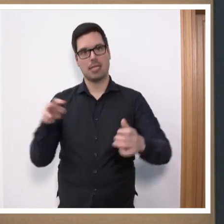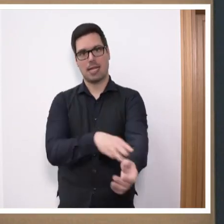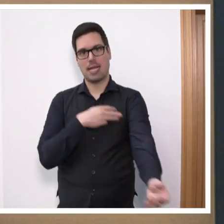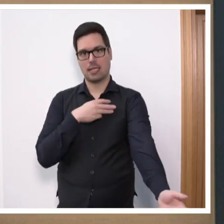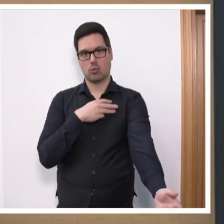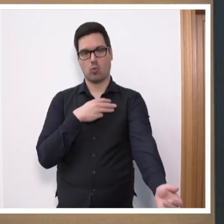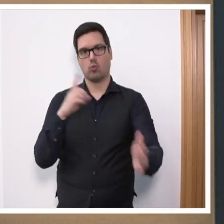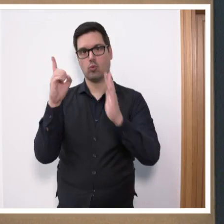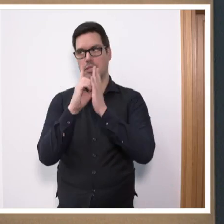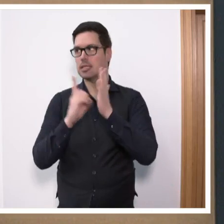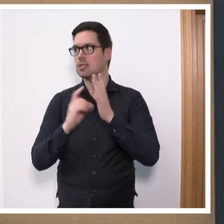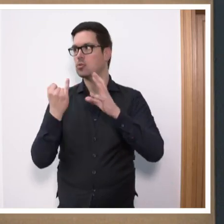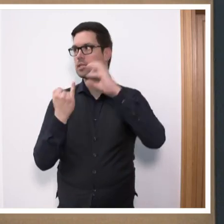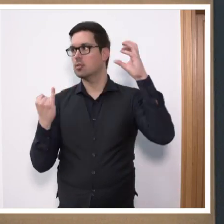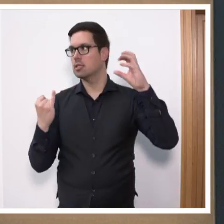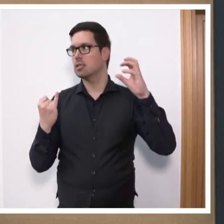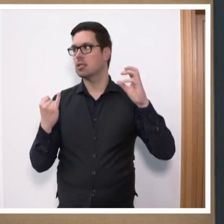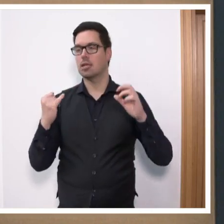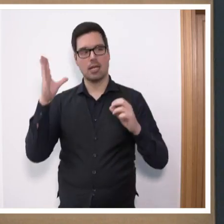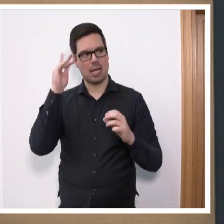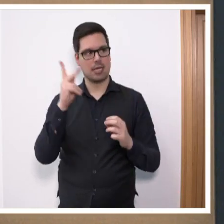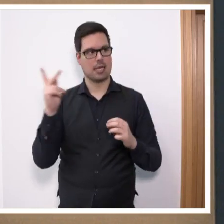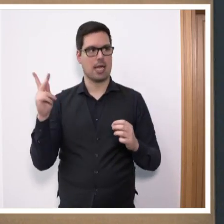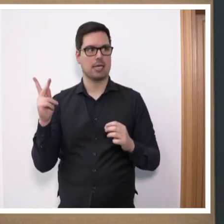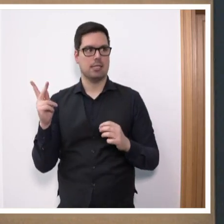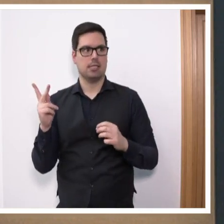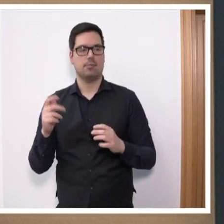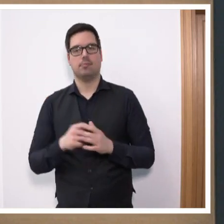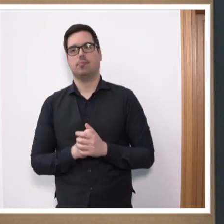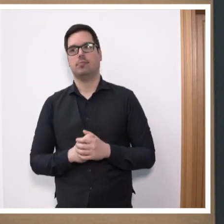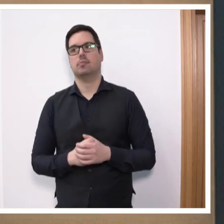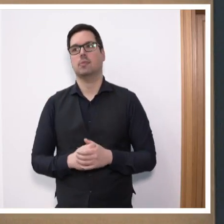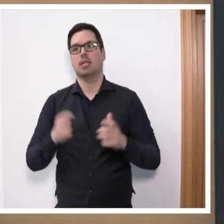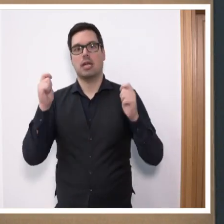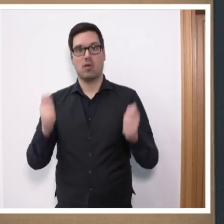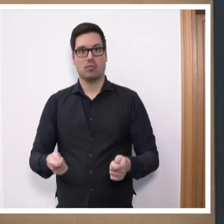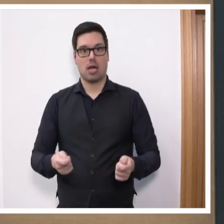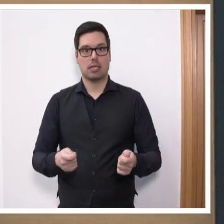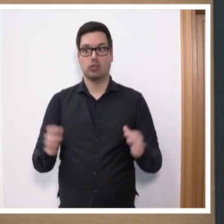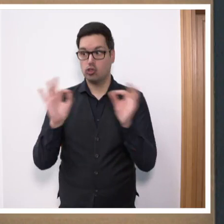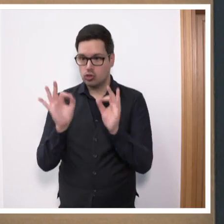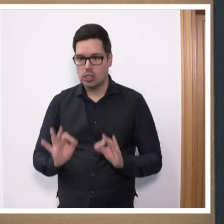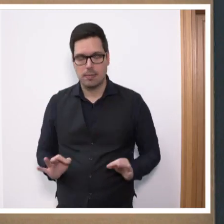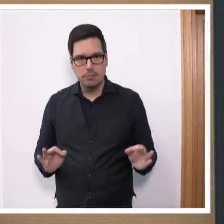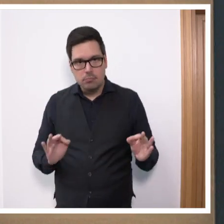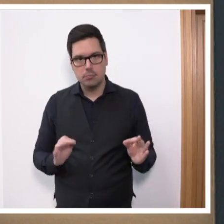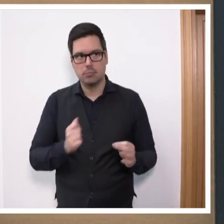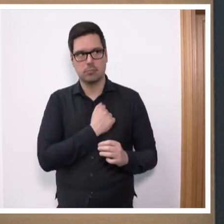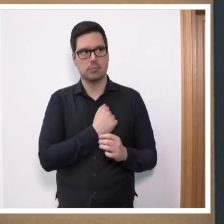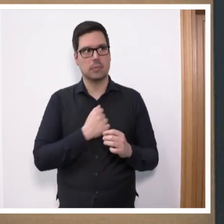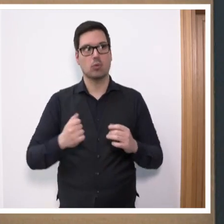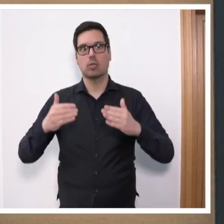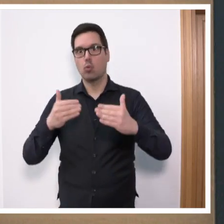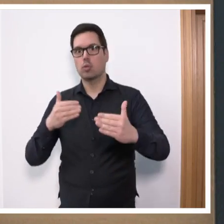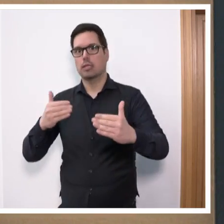Digitalisierungsindustrie, Gunter Kegel, spricht davon, Zitat, die Auftragseingänge sind besorgniserregend. Und der Rückgang der